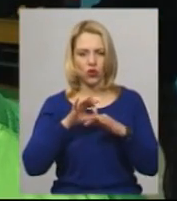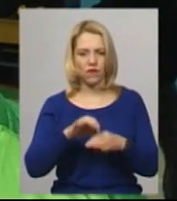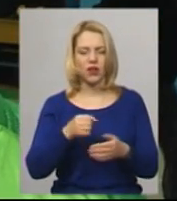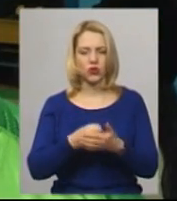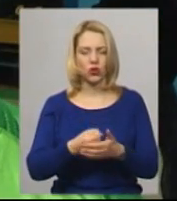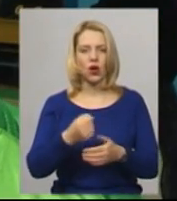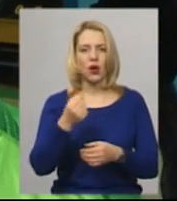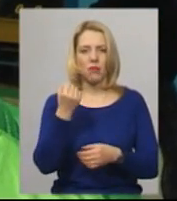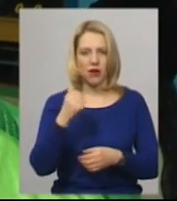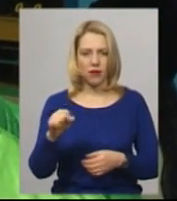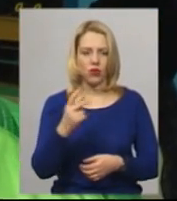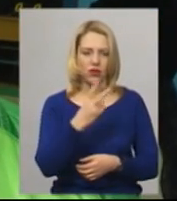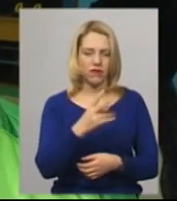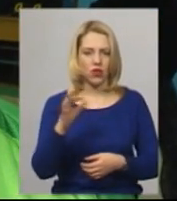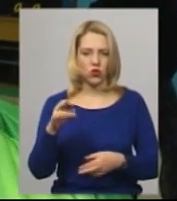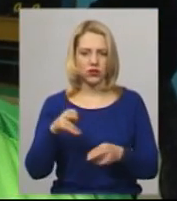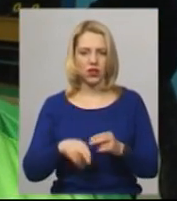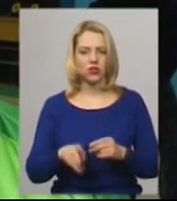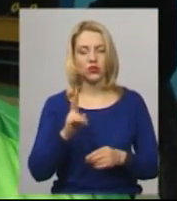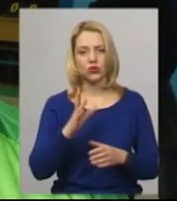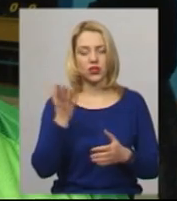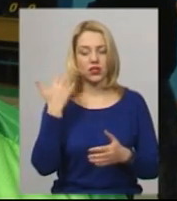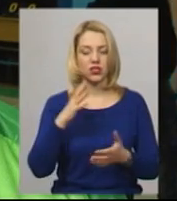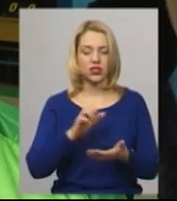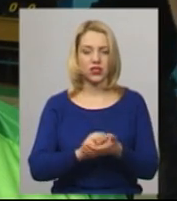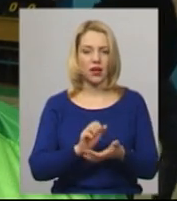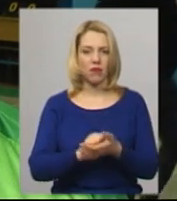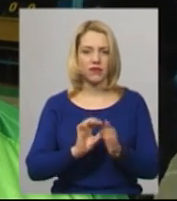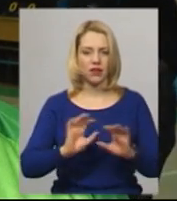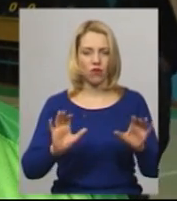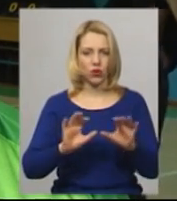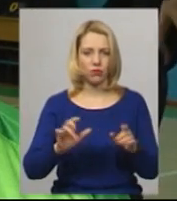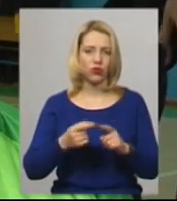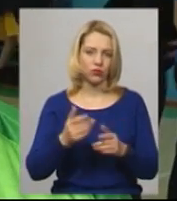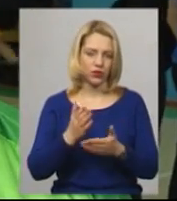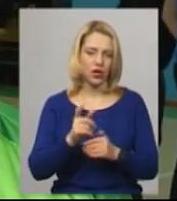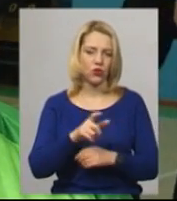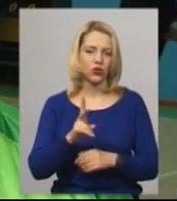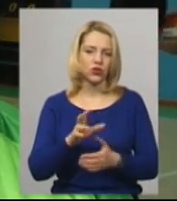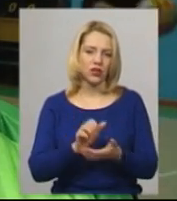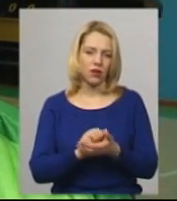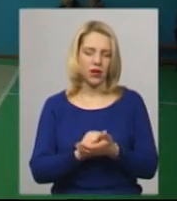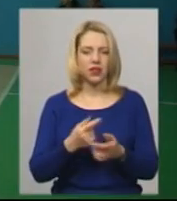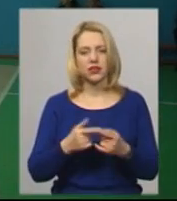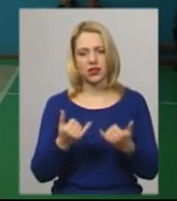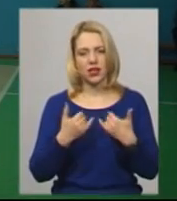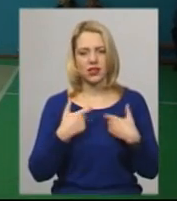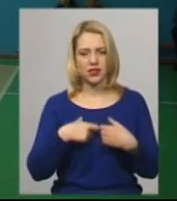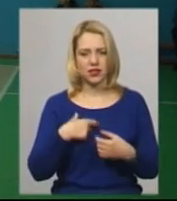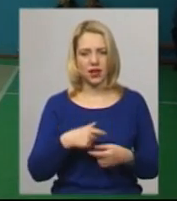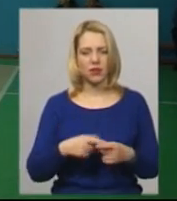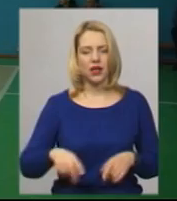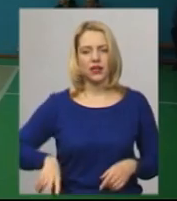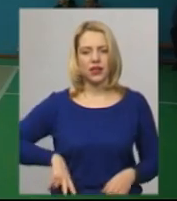-0 закінчили. Раніше той займався волейболом. У в команді є, що займалися. Зараз вже так для себе. Директор